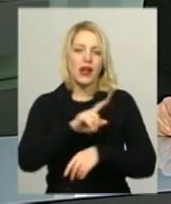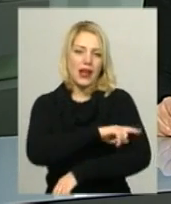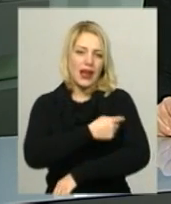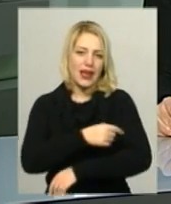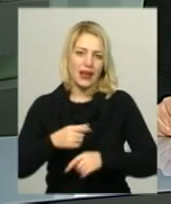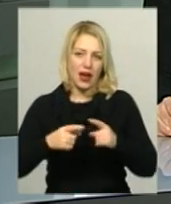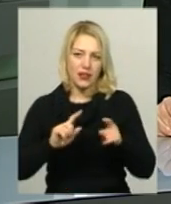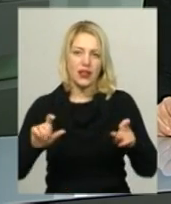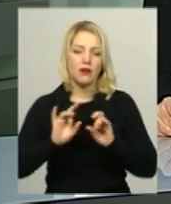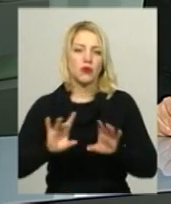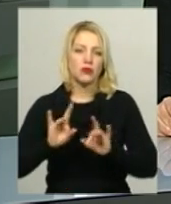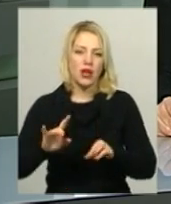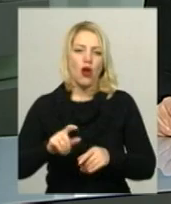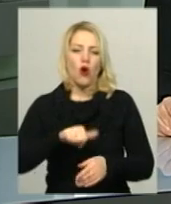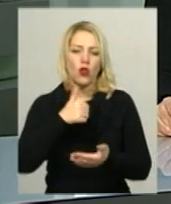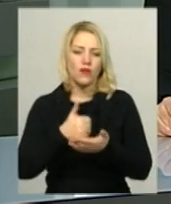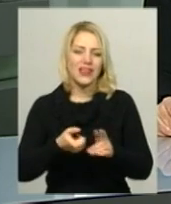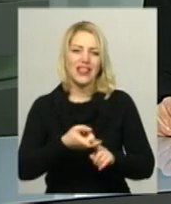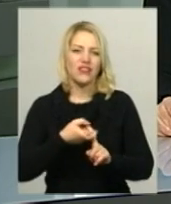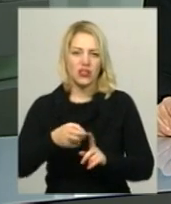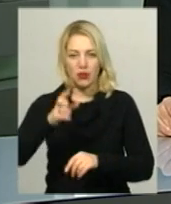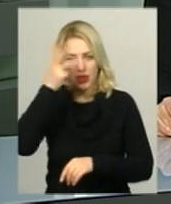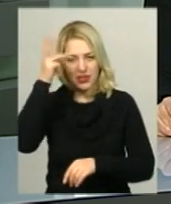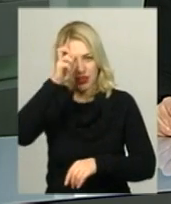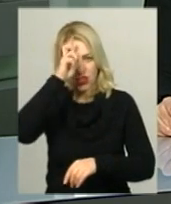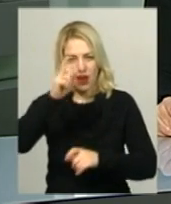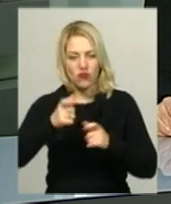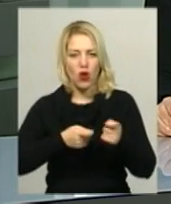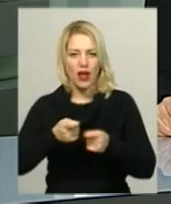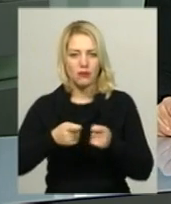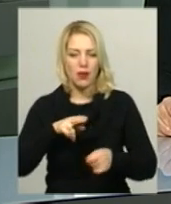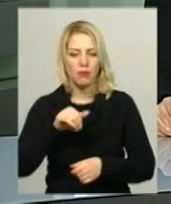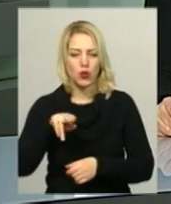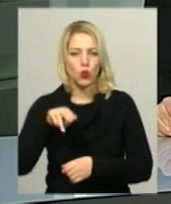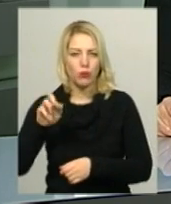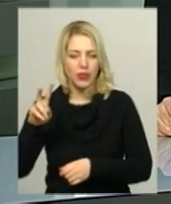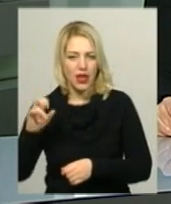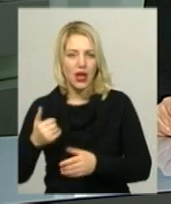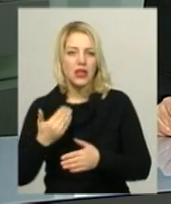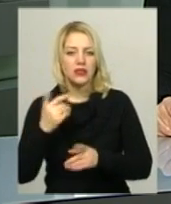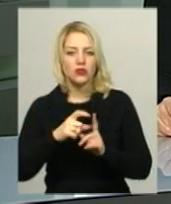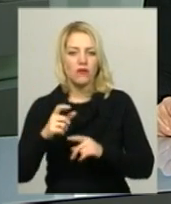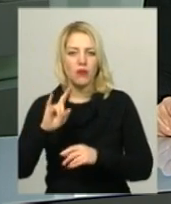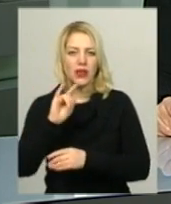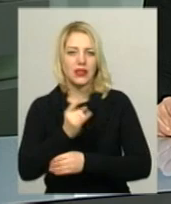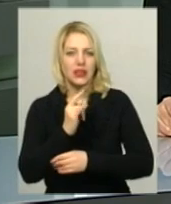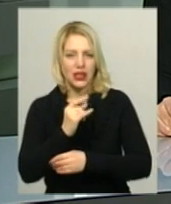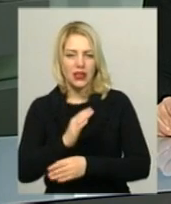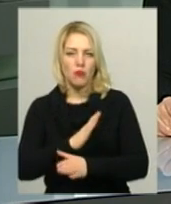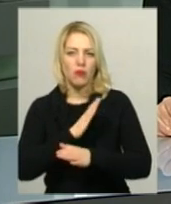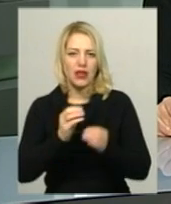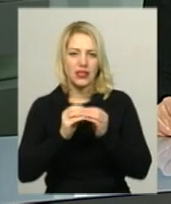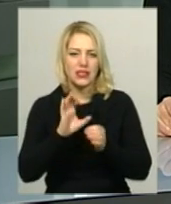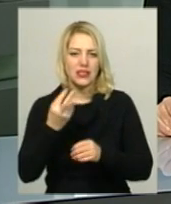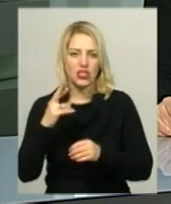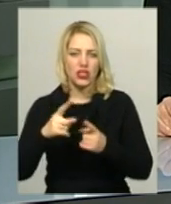головний позаштатний інфекціоніст Хмельницької обласної державної адміністрації Оксана Піддубна. За її словами, дитина померла 10 січня у